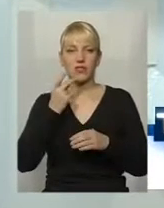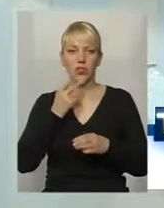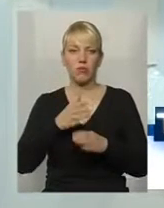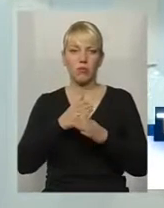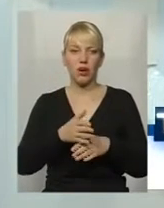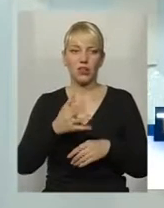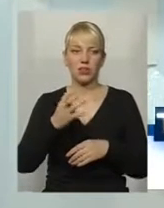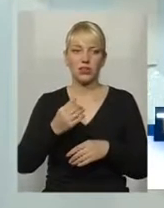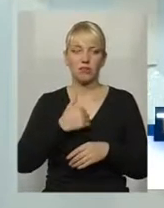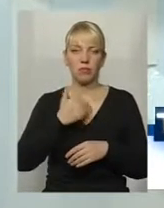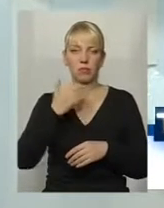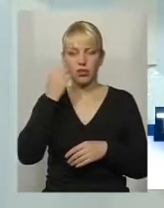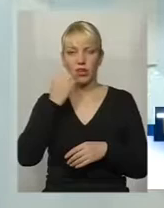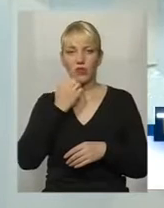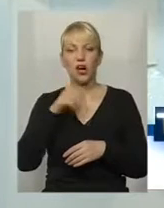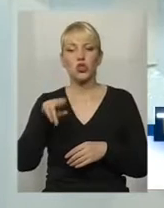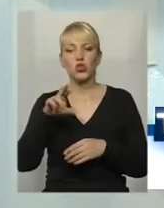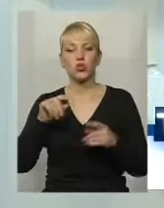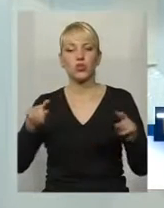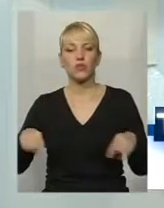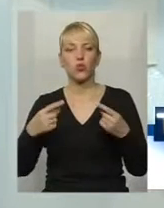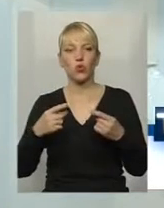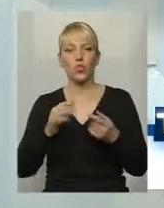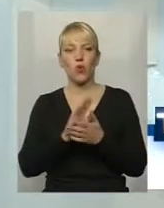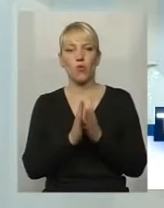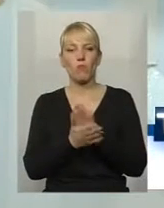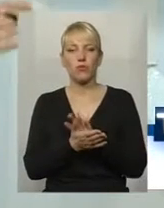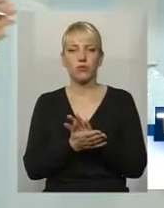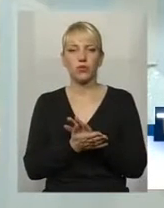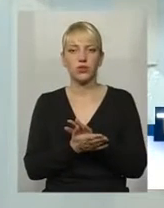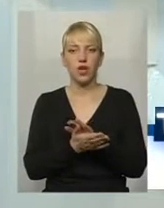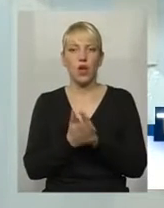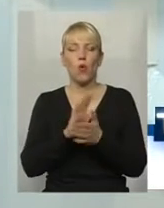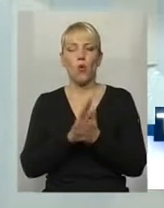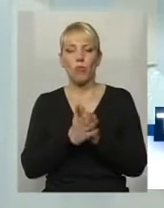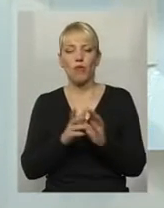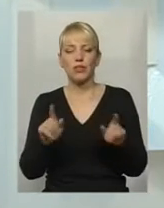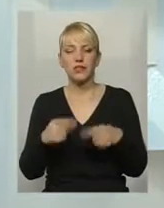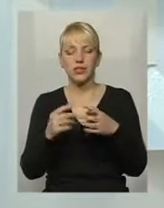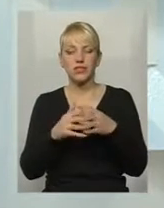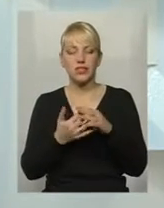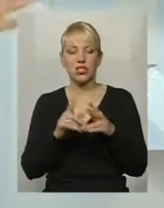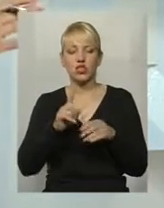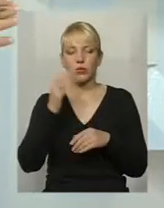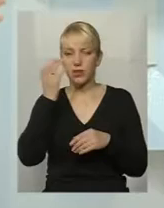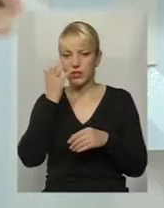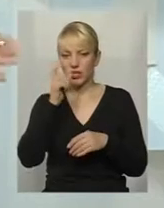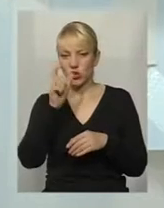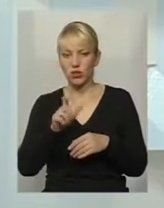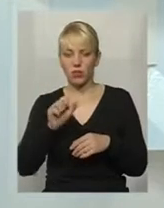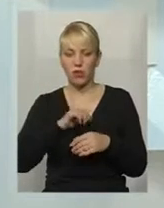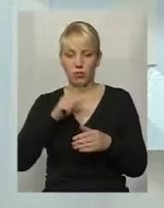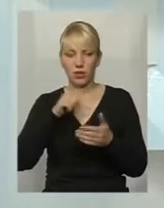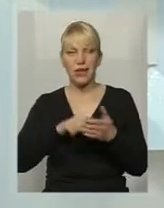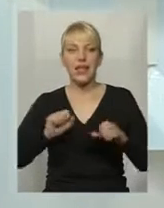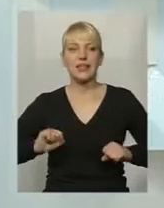подякувати... А що до створення умов? От умови створити в селі для того, щоб та незряча людина могла потрапити. Ми